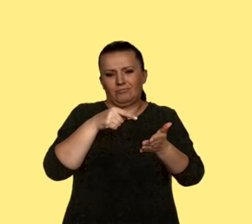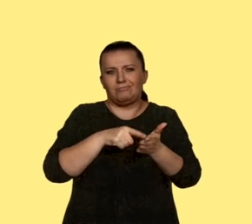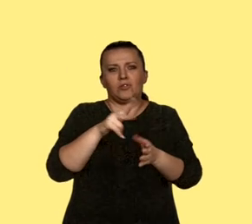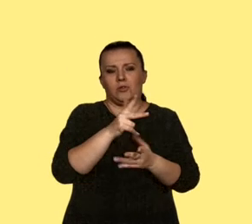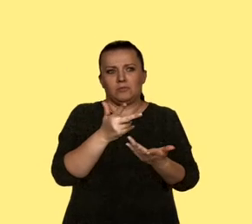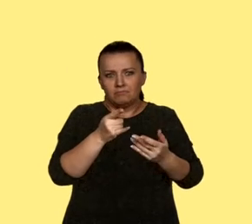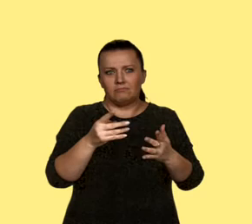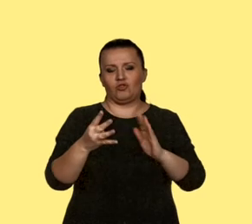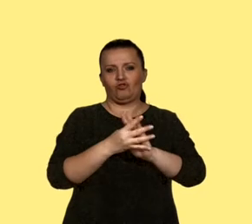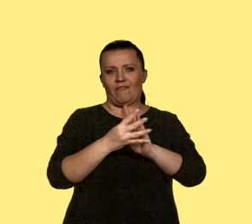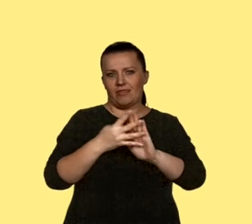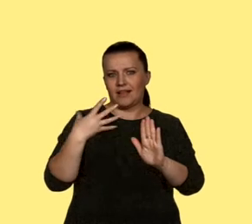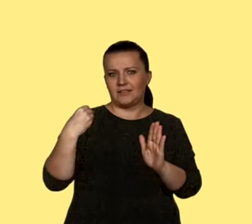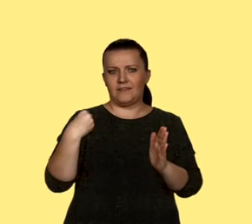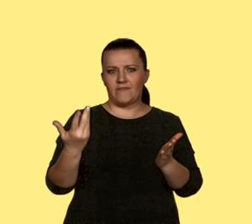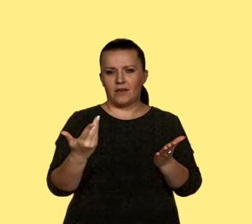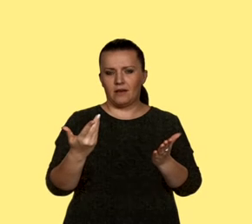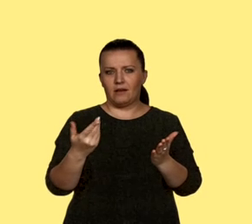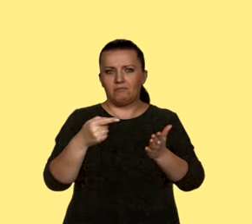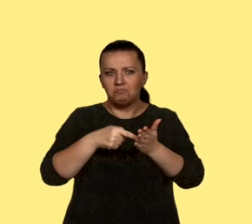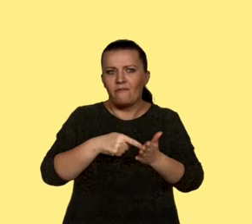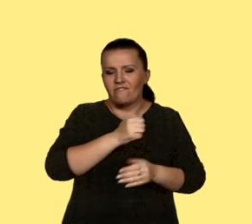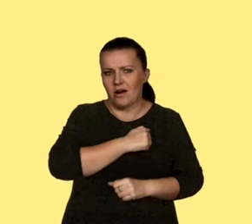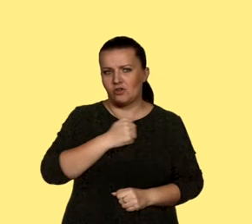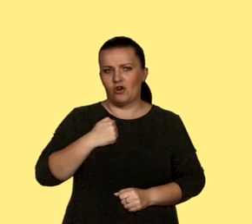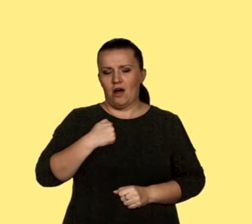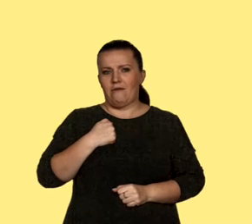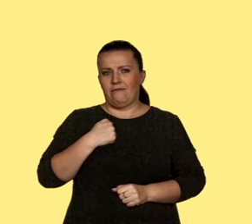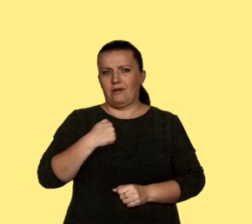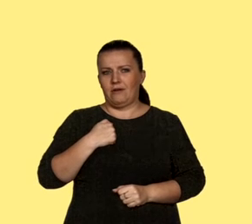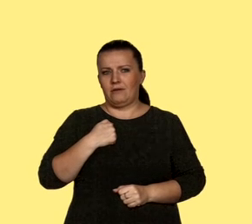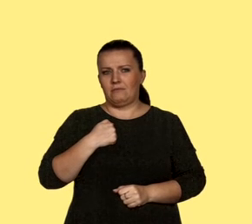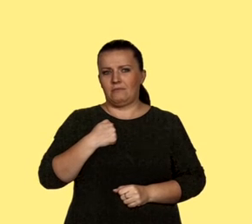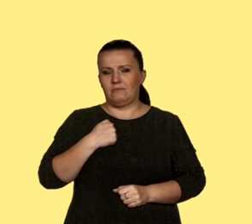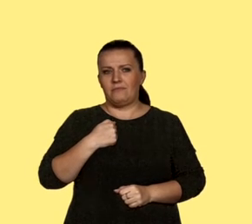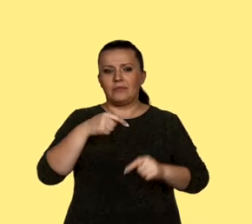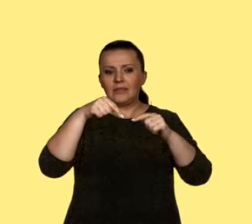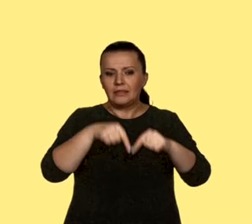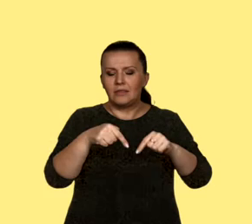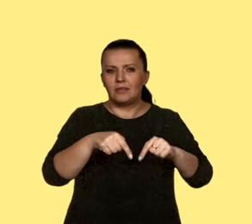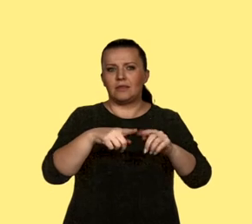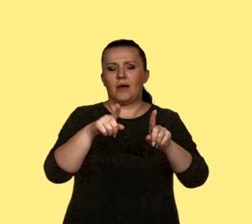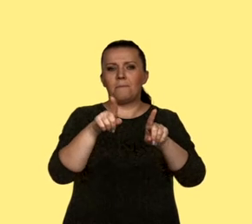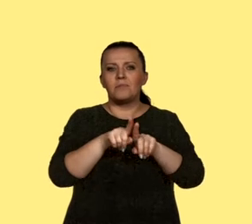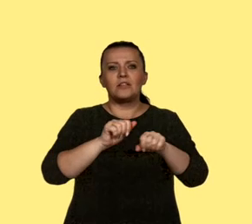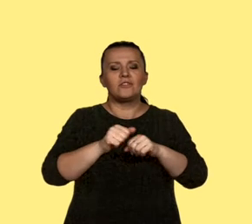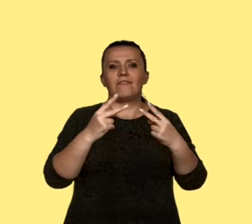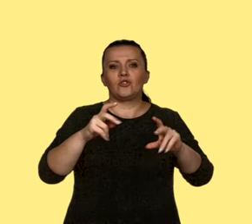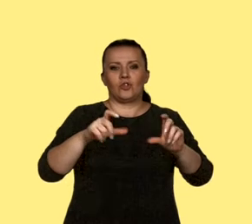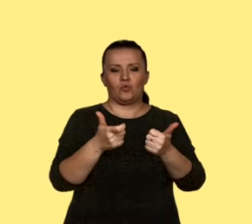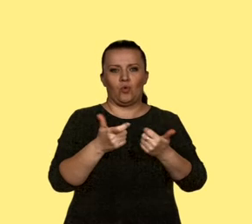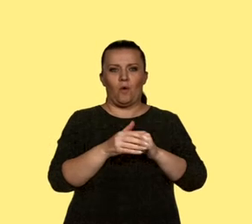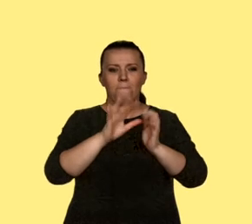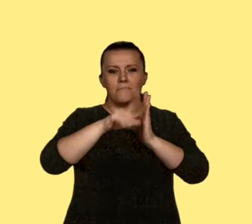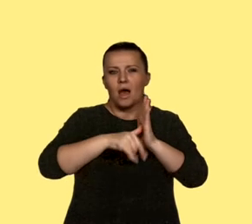jest XIX-wieczność, że takim tłem kontekstem jest Warszawa, że jest powstawanie i